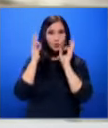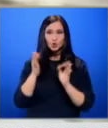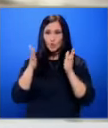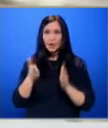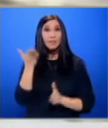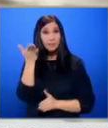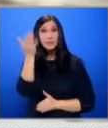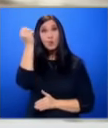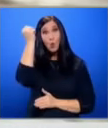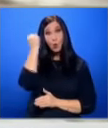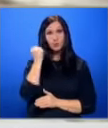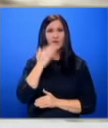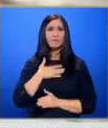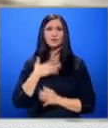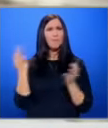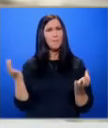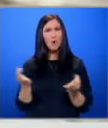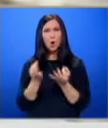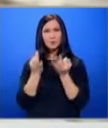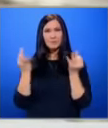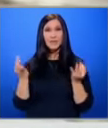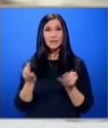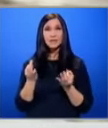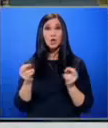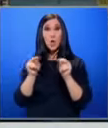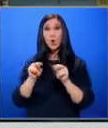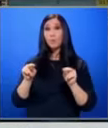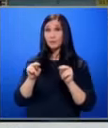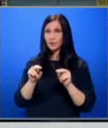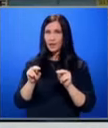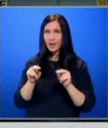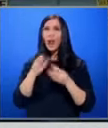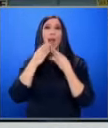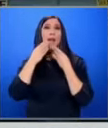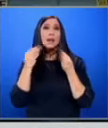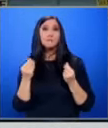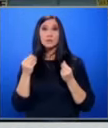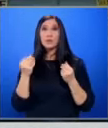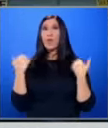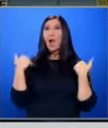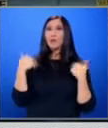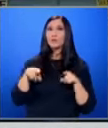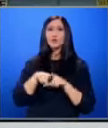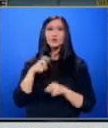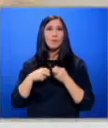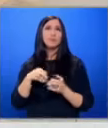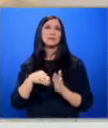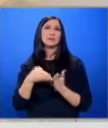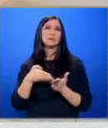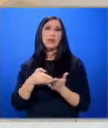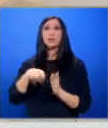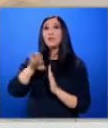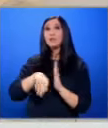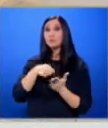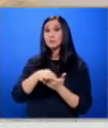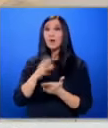локомотиви, имаше по-специализирано обучение. Липсата на кадри също е проблем заради ниското заплащане.